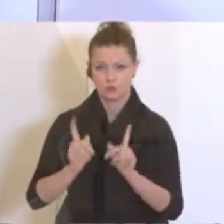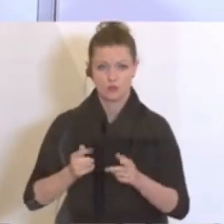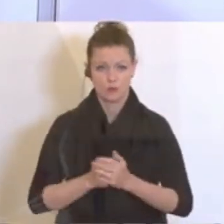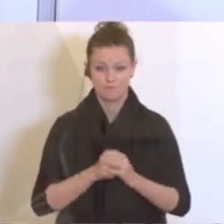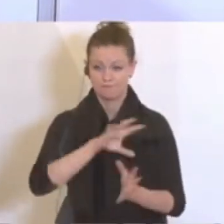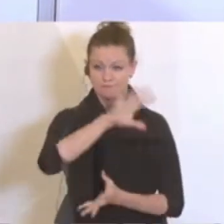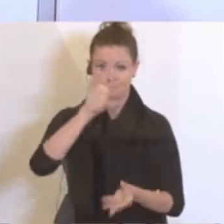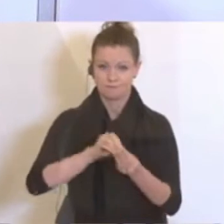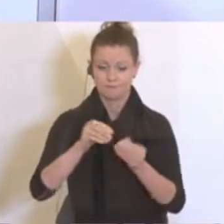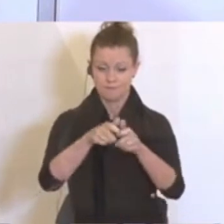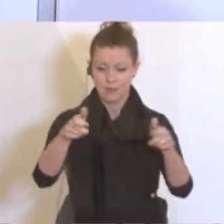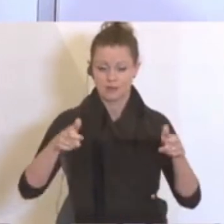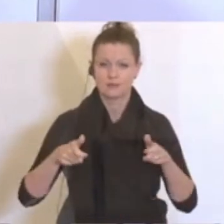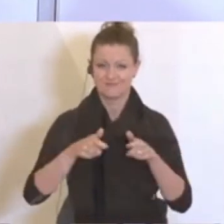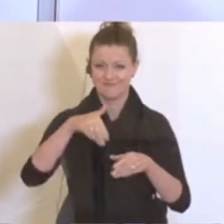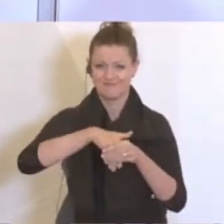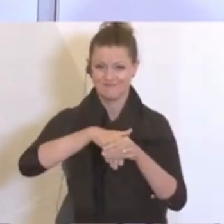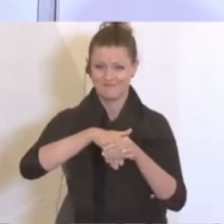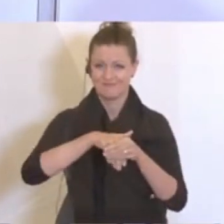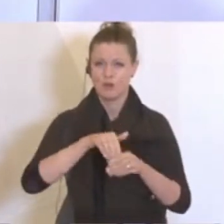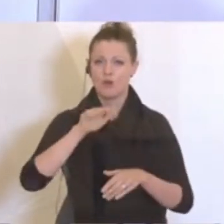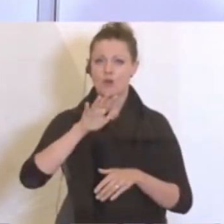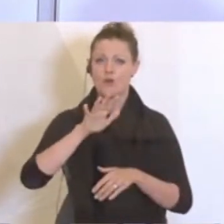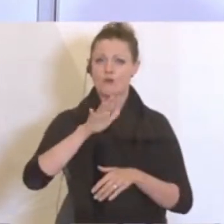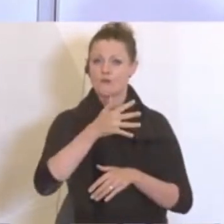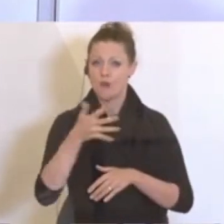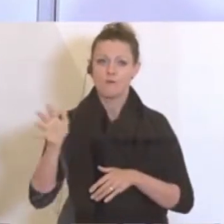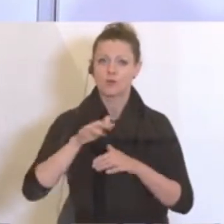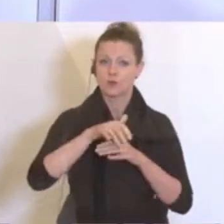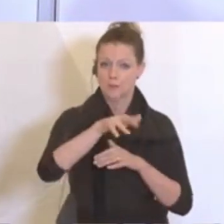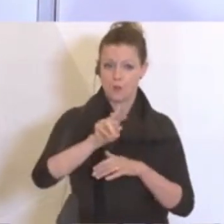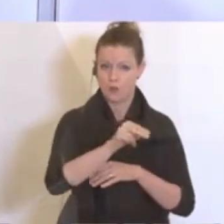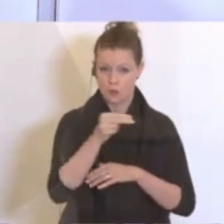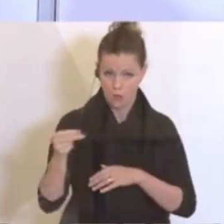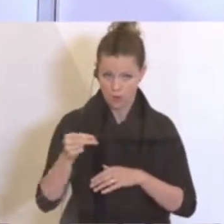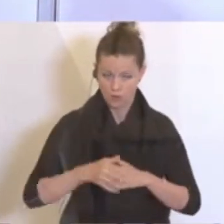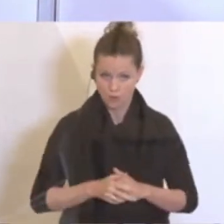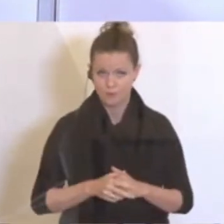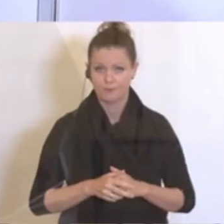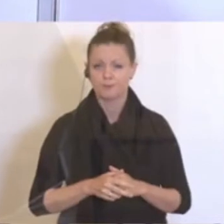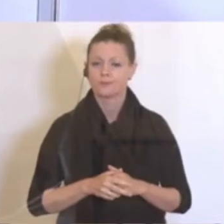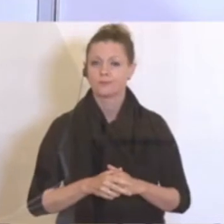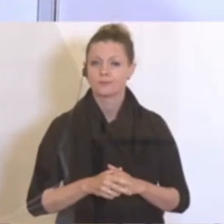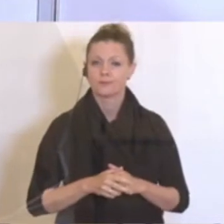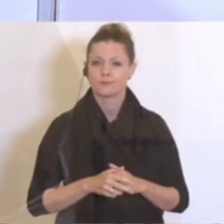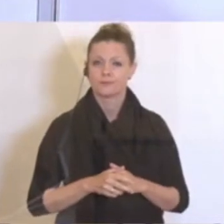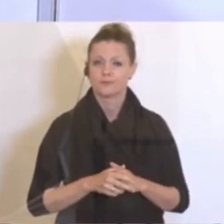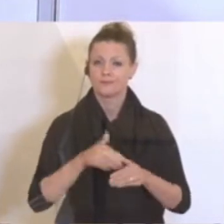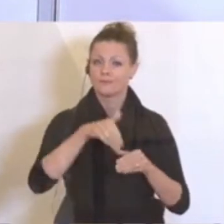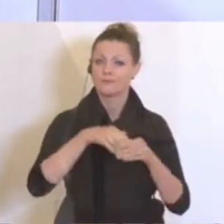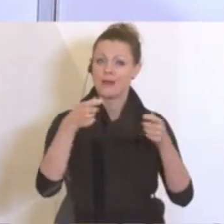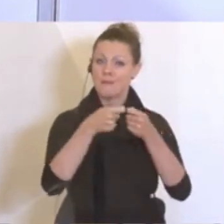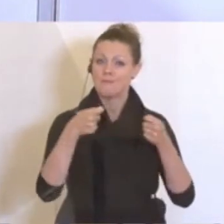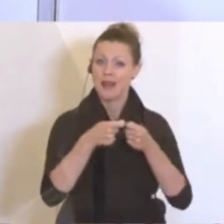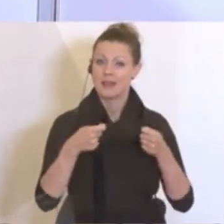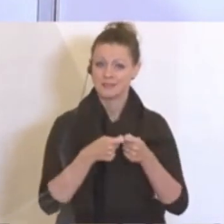Summe hat dieses Paket ein Volumen von 500 Millionen Euro und wird Maßnahmen umfassen